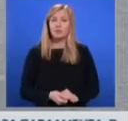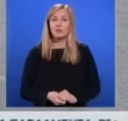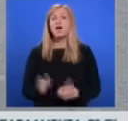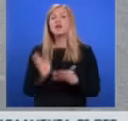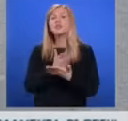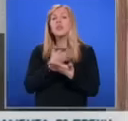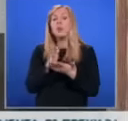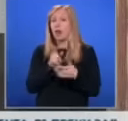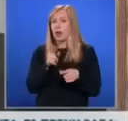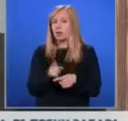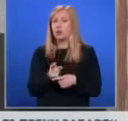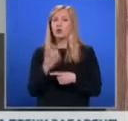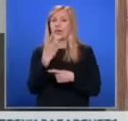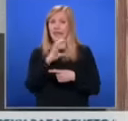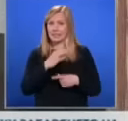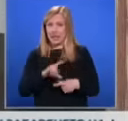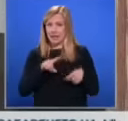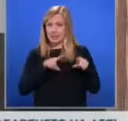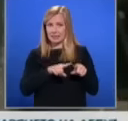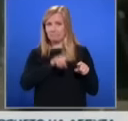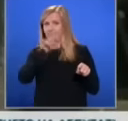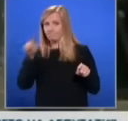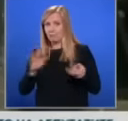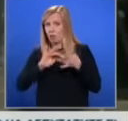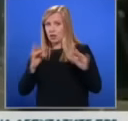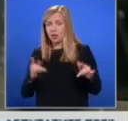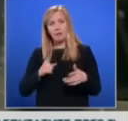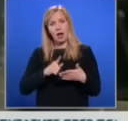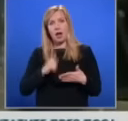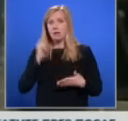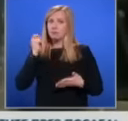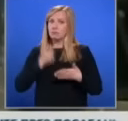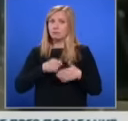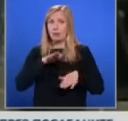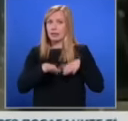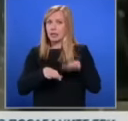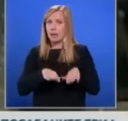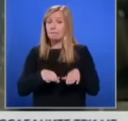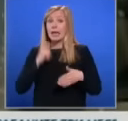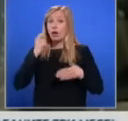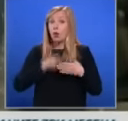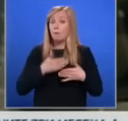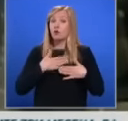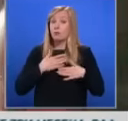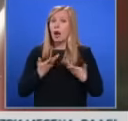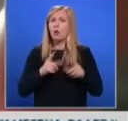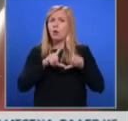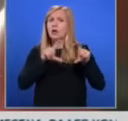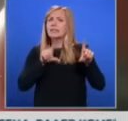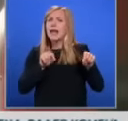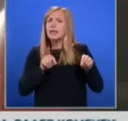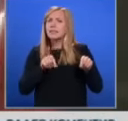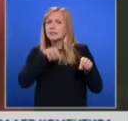Сподалянато на статия от Медуза вече подлежи на наказание в Русия. Санкции може да има дори, ако текстът е стар и